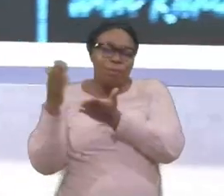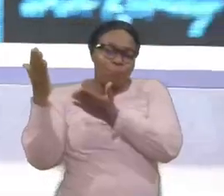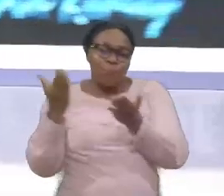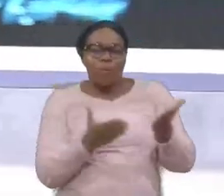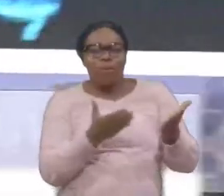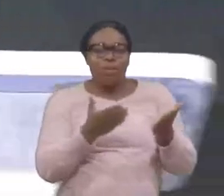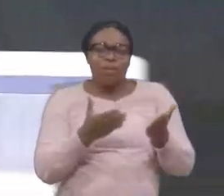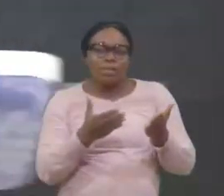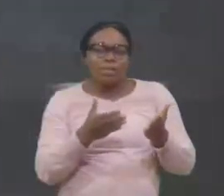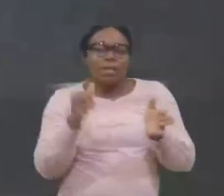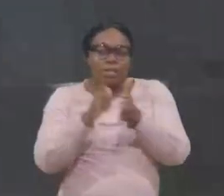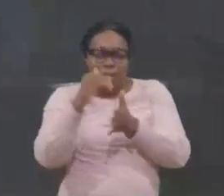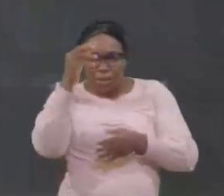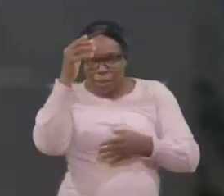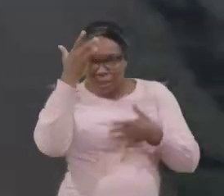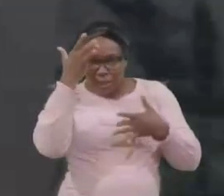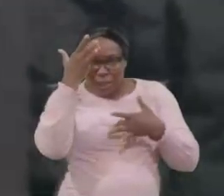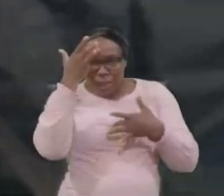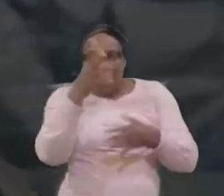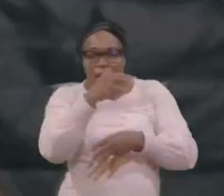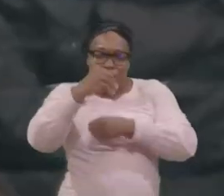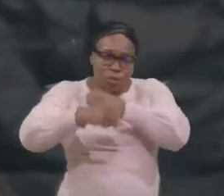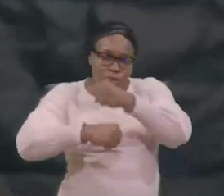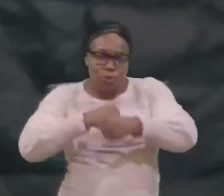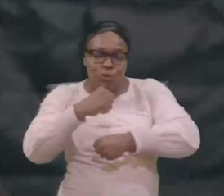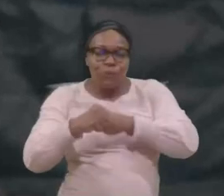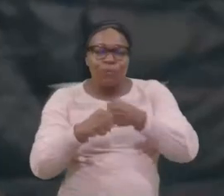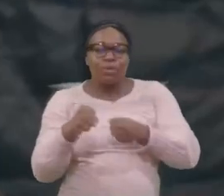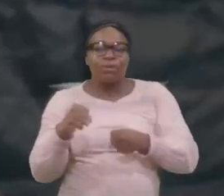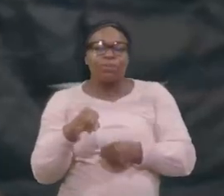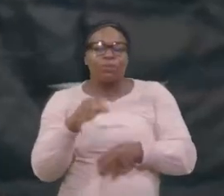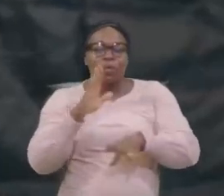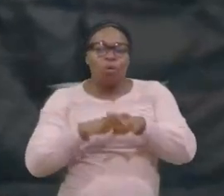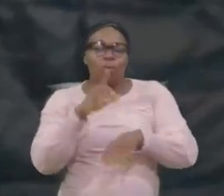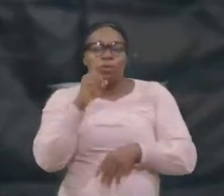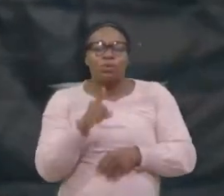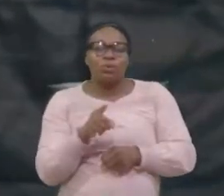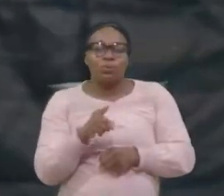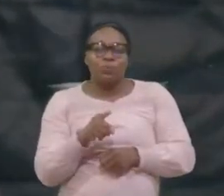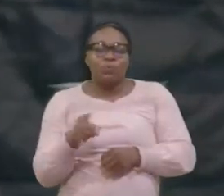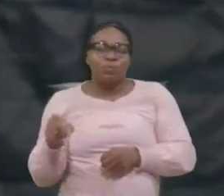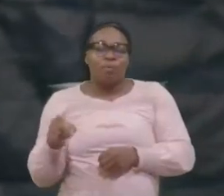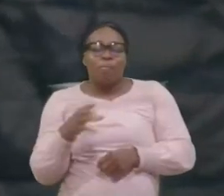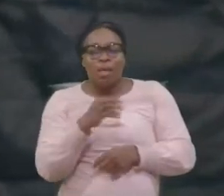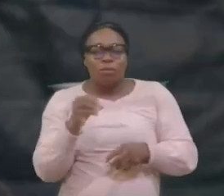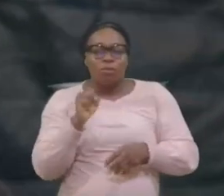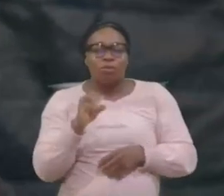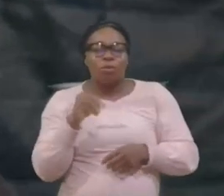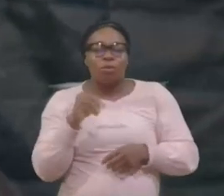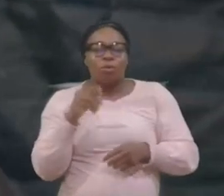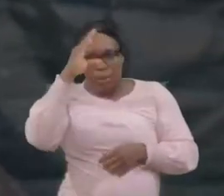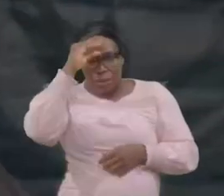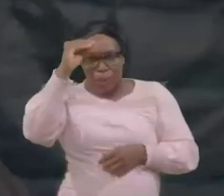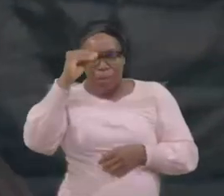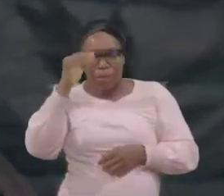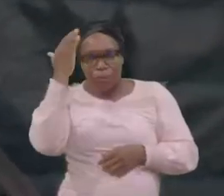train d'amener la maladie, de causer la maladie et la souffrance dans ta vie. Ainsi donc, l'homme a